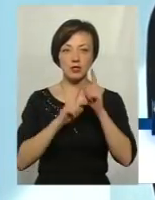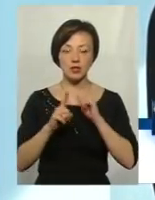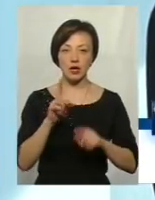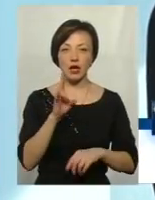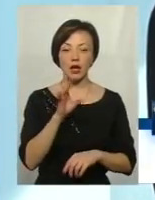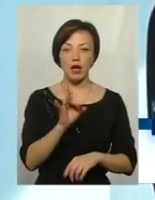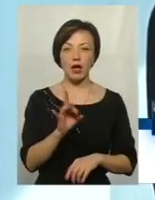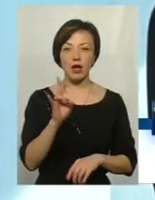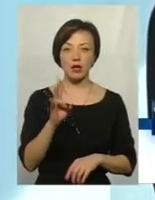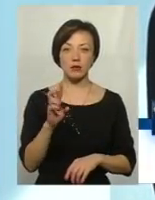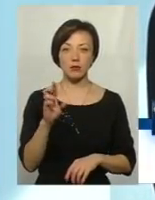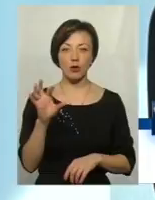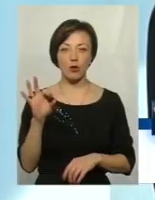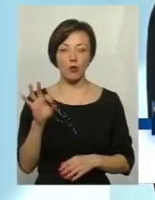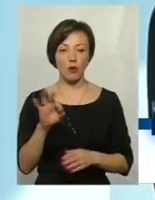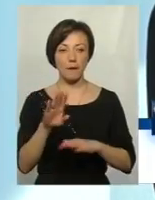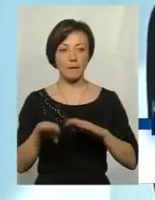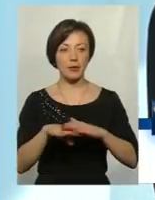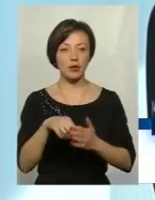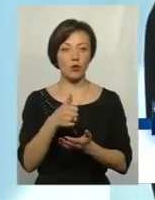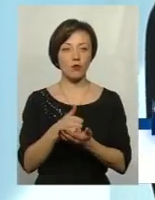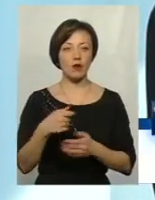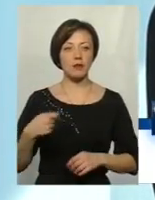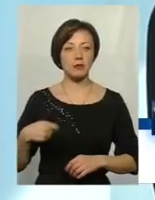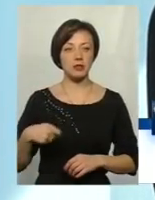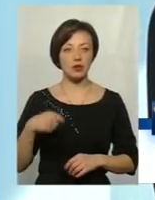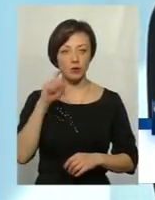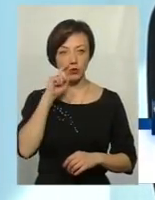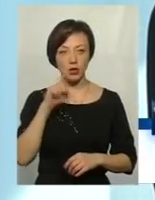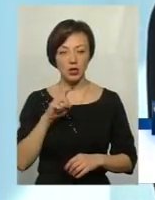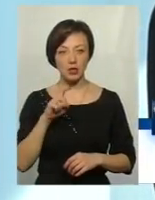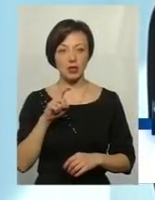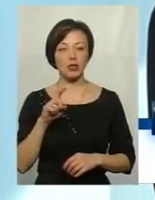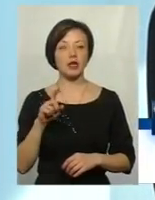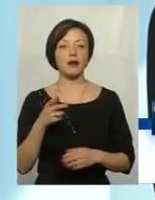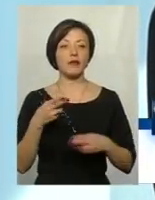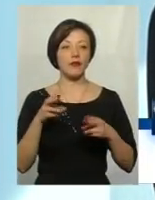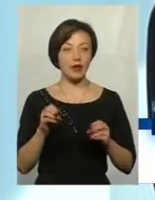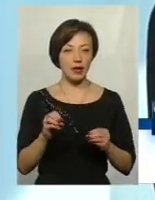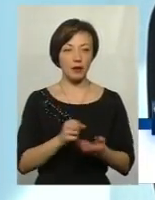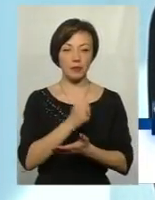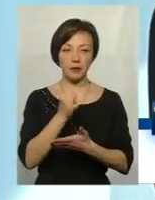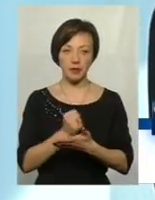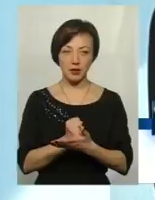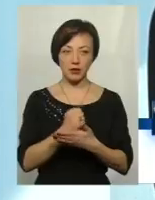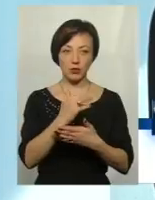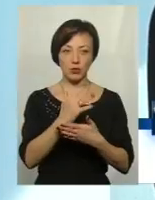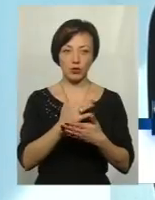національної безпеки і оборони під головуванням президента України Петра Порошенка, де прийнято низку